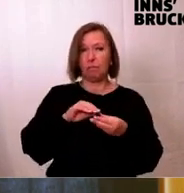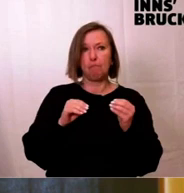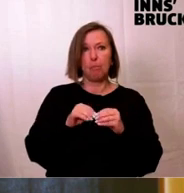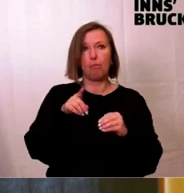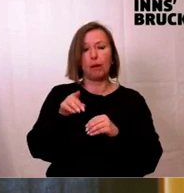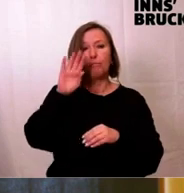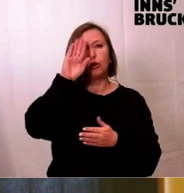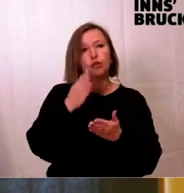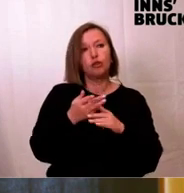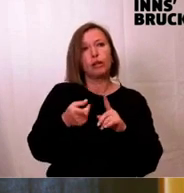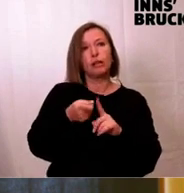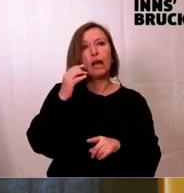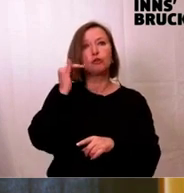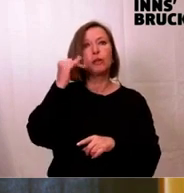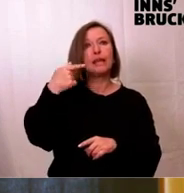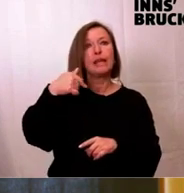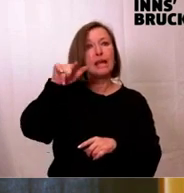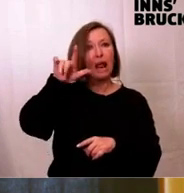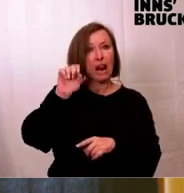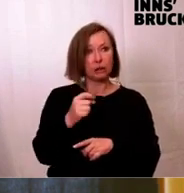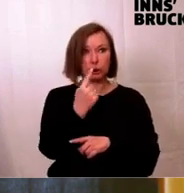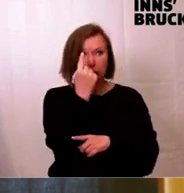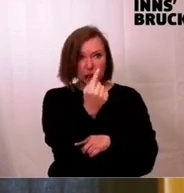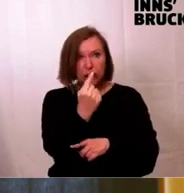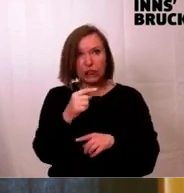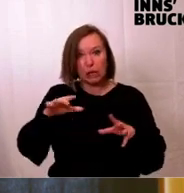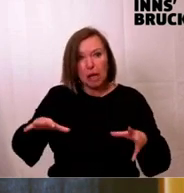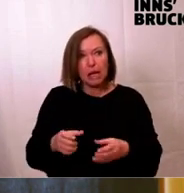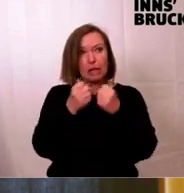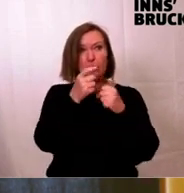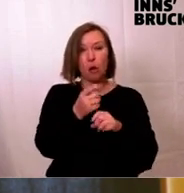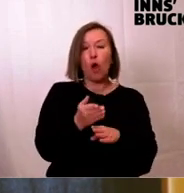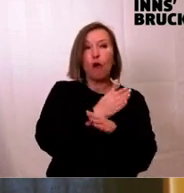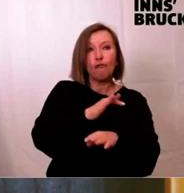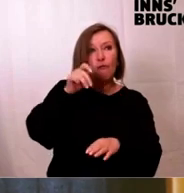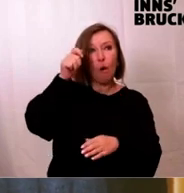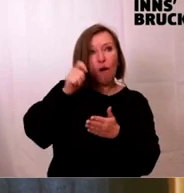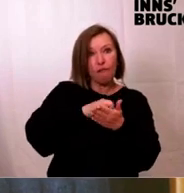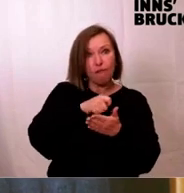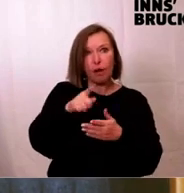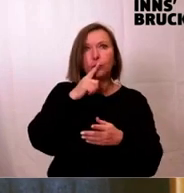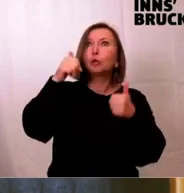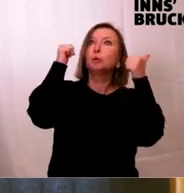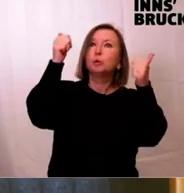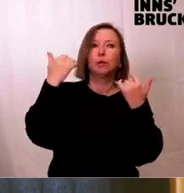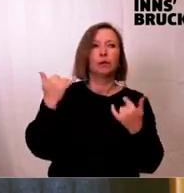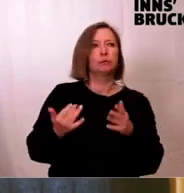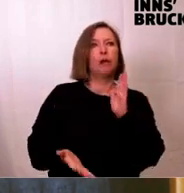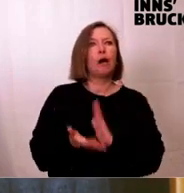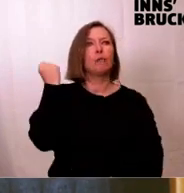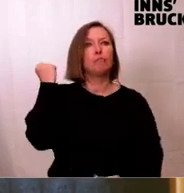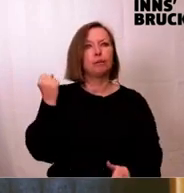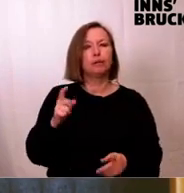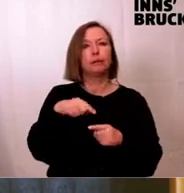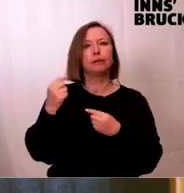IGLs, die von dir injiziert wurde, obwohl vor der Wahlnot sie in den Himmel aufgelobt hast. Super Sache. Dann war der